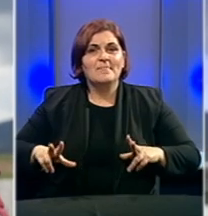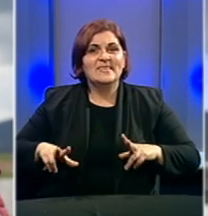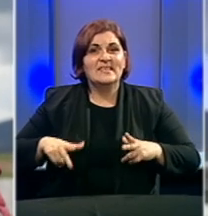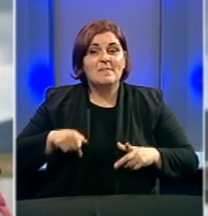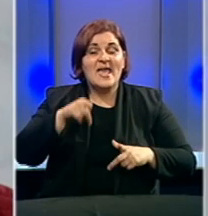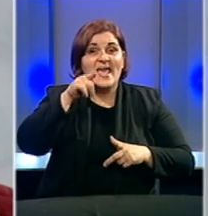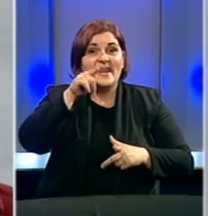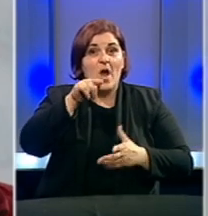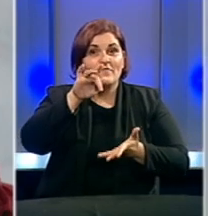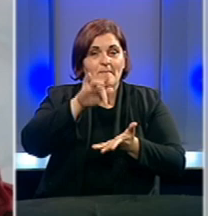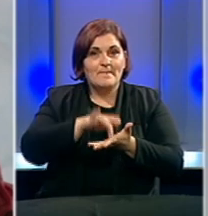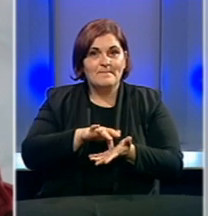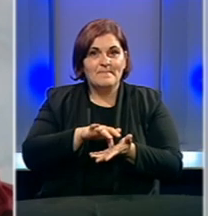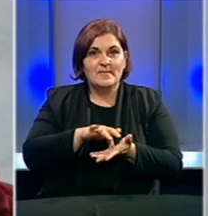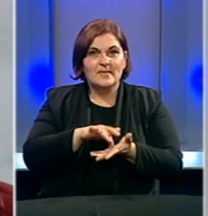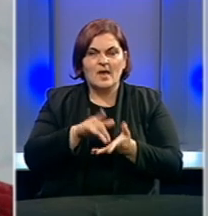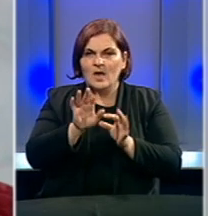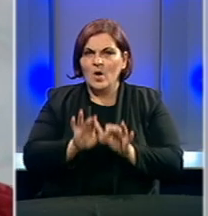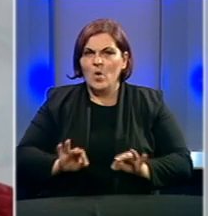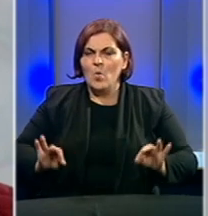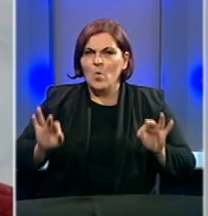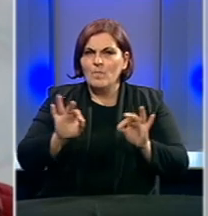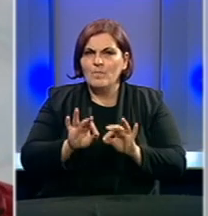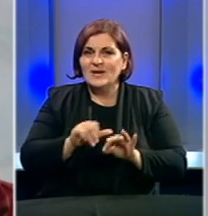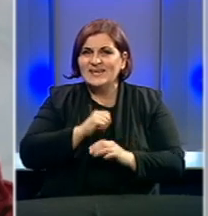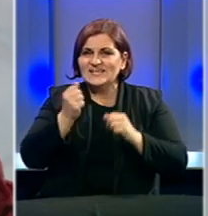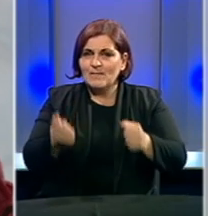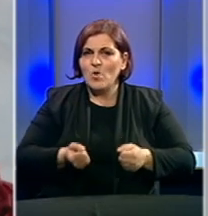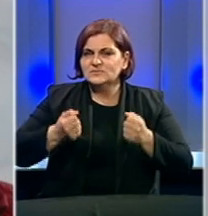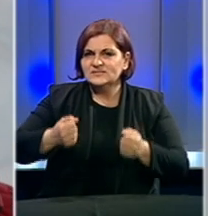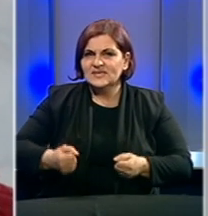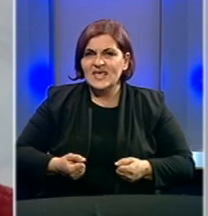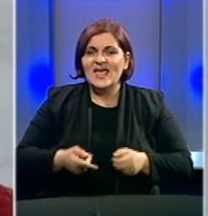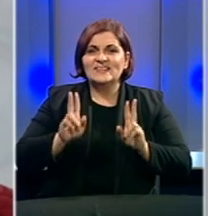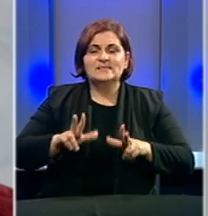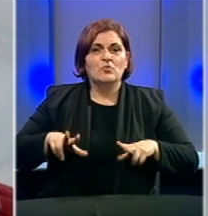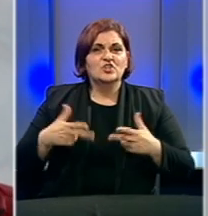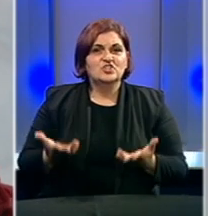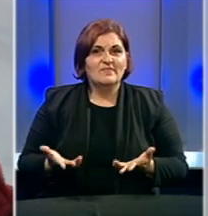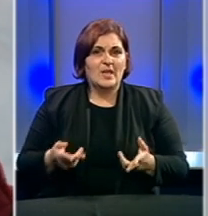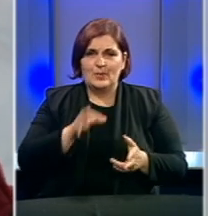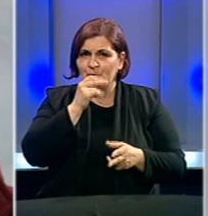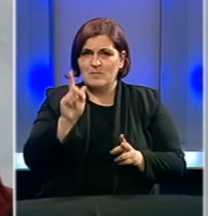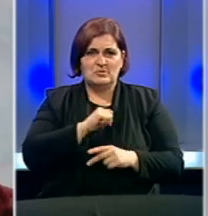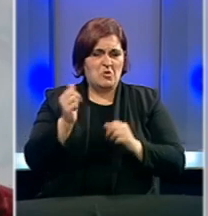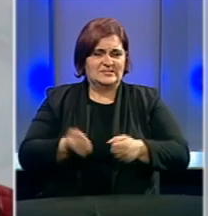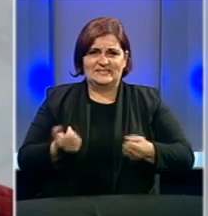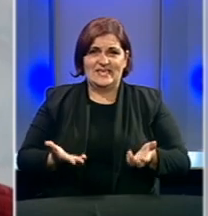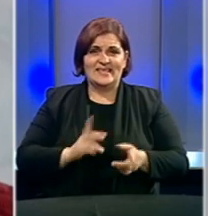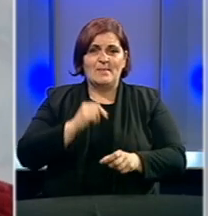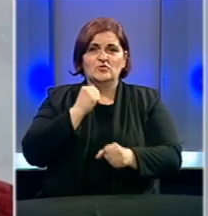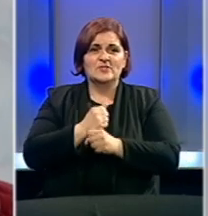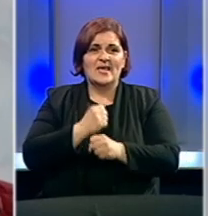Kupreskoj čajuši. Jednostavno projekat samo skijanja da se može živiti ne može jednostavno, ne možete vi